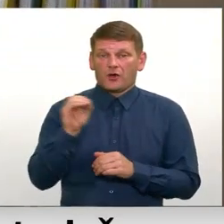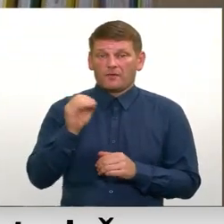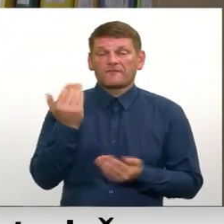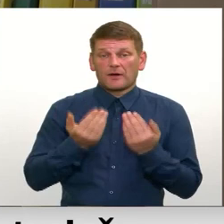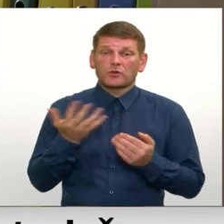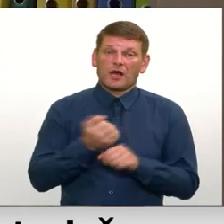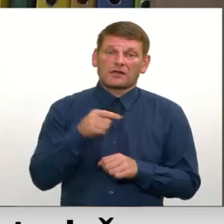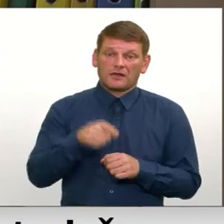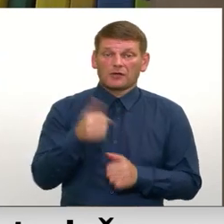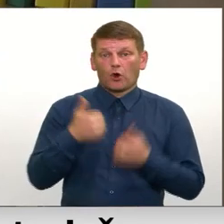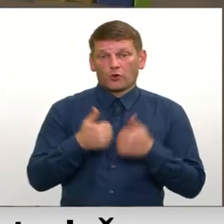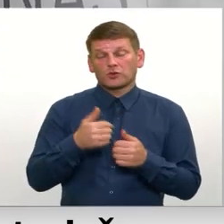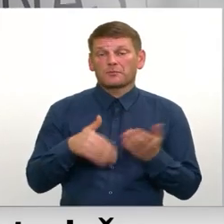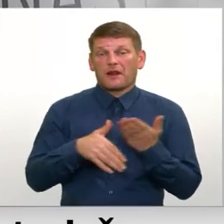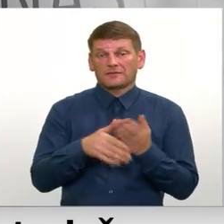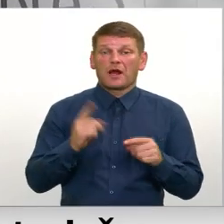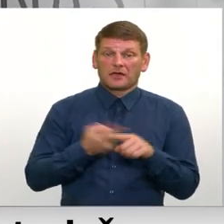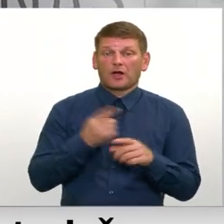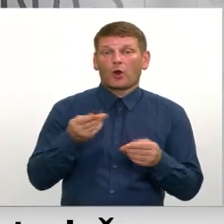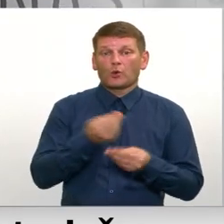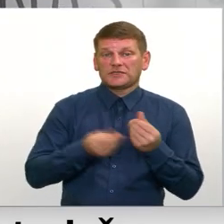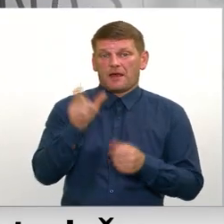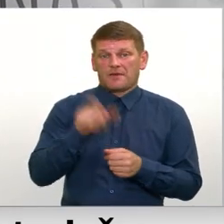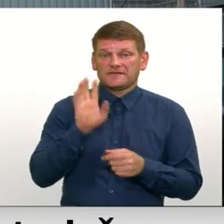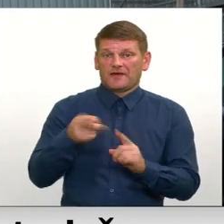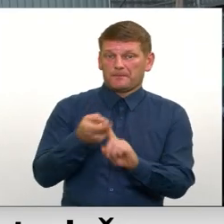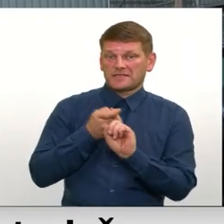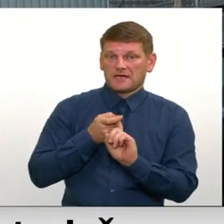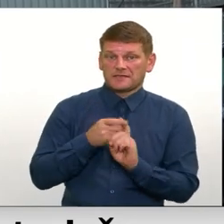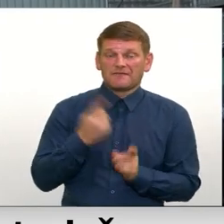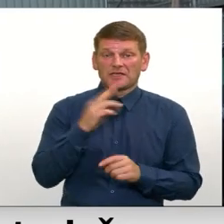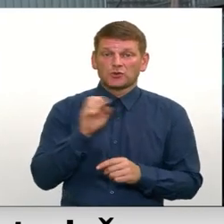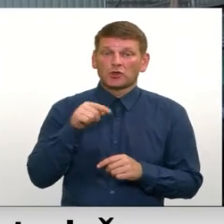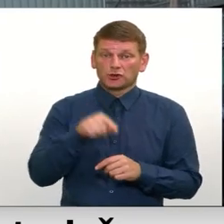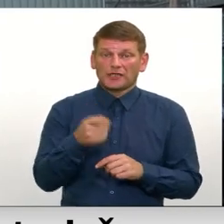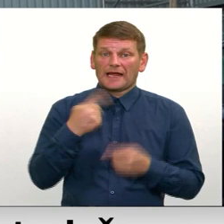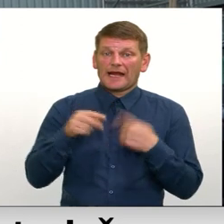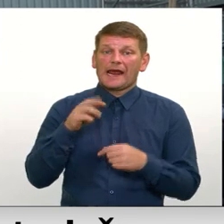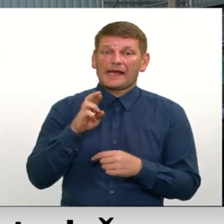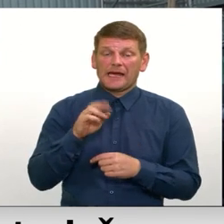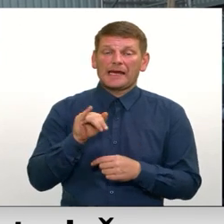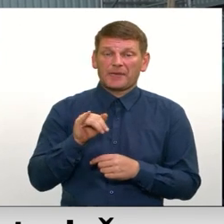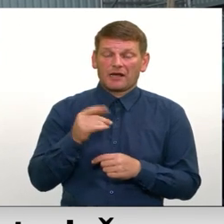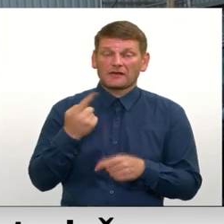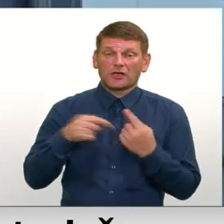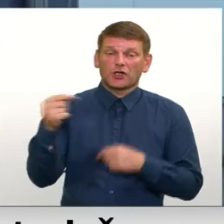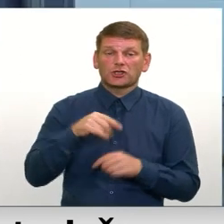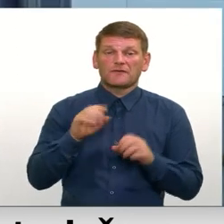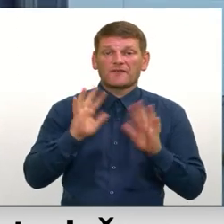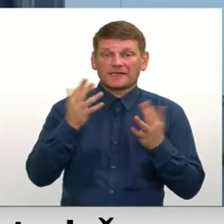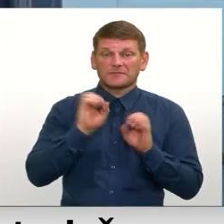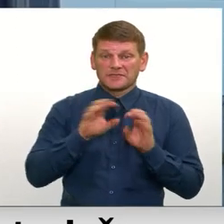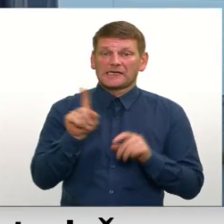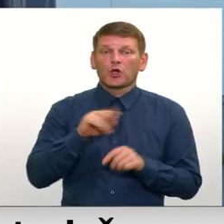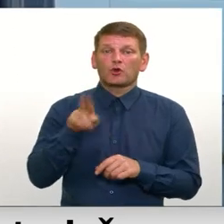varbūt ar šādu konkursu palīdzību atkal uzņēmējs var piesaistīt tieši. Viens no šādiem remigrānta atgriešanās veiksmis stāstiem ir